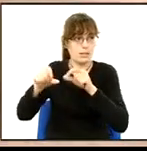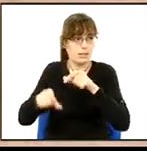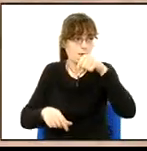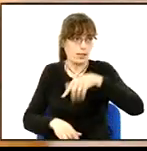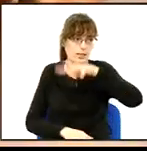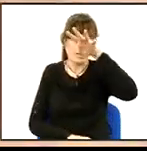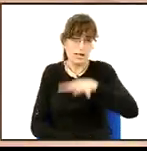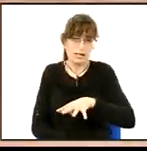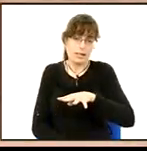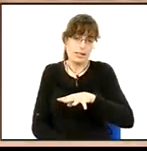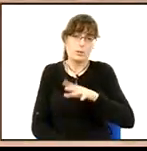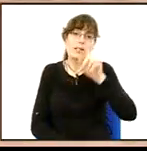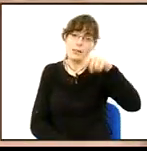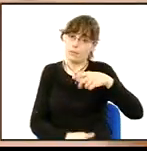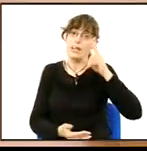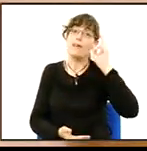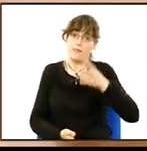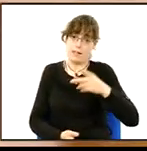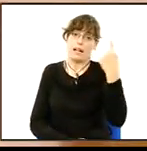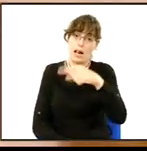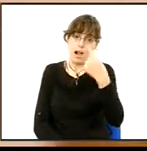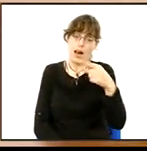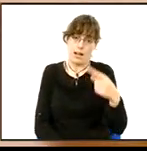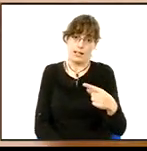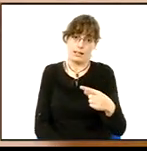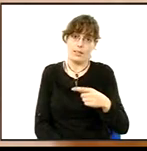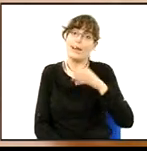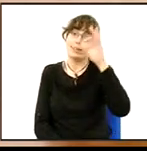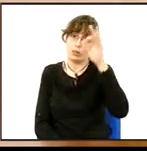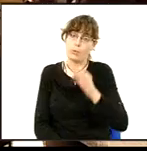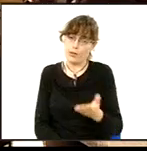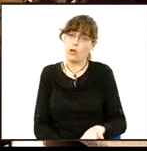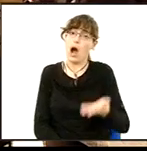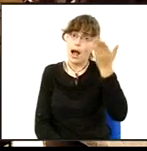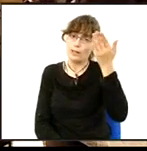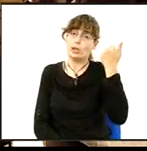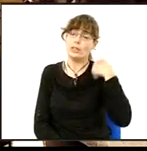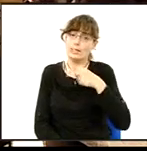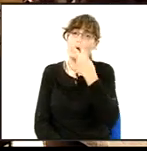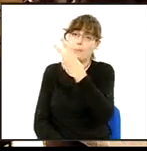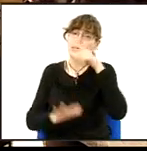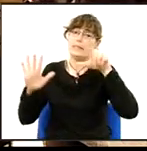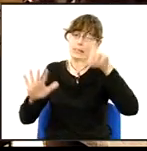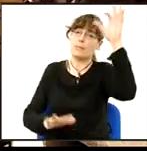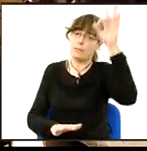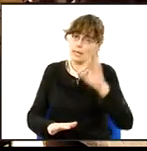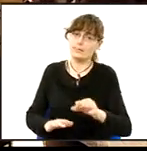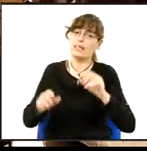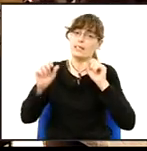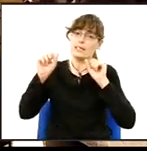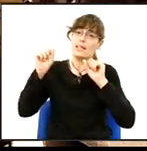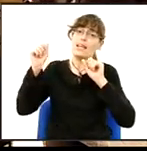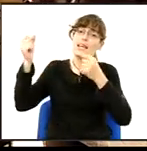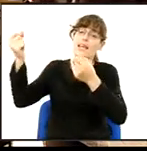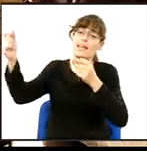i concretament a la ciutat de Vic. Cal recordar que a hi ha un 27% d'immigrants i això sense